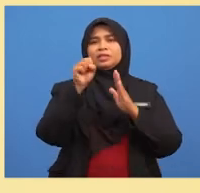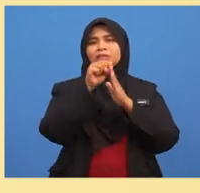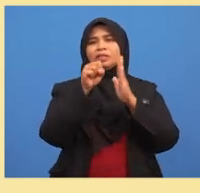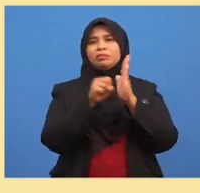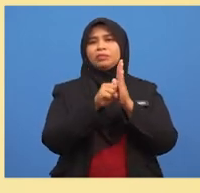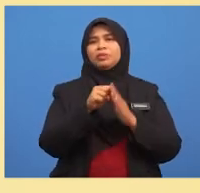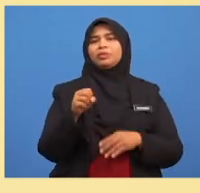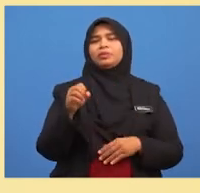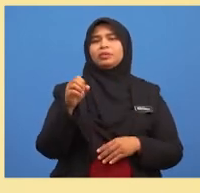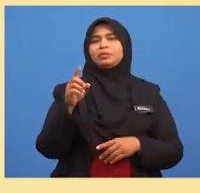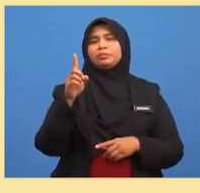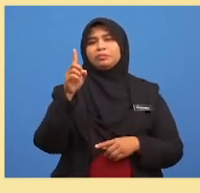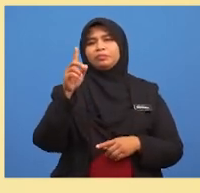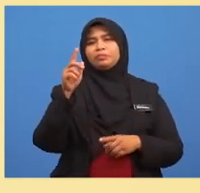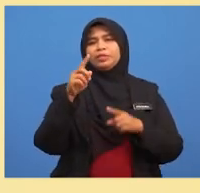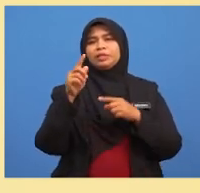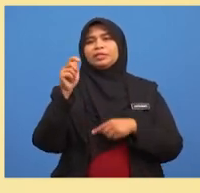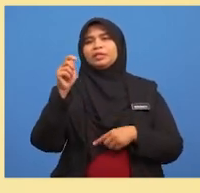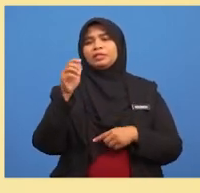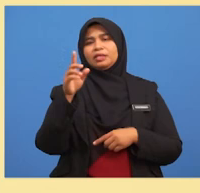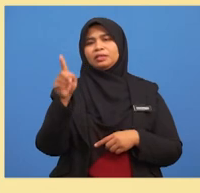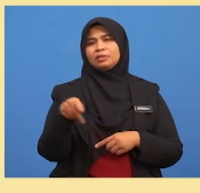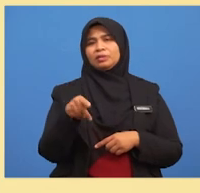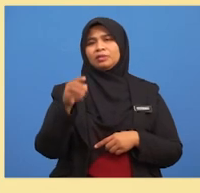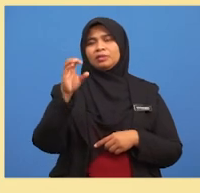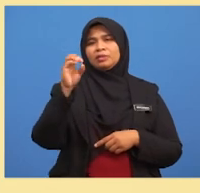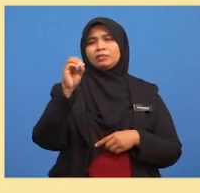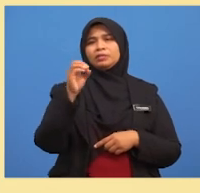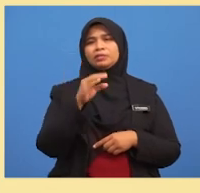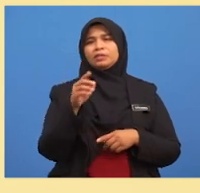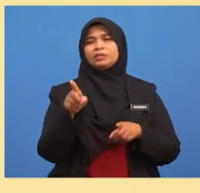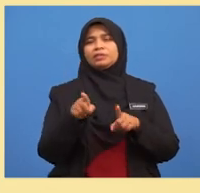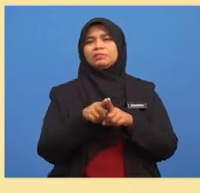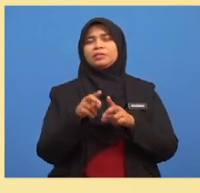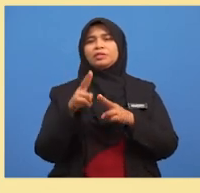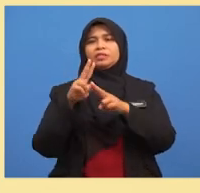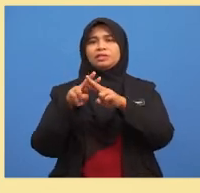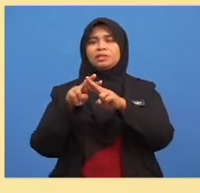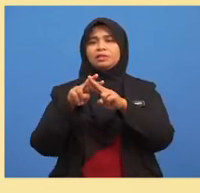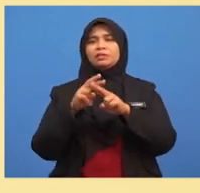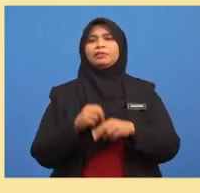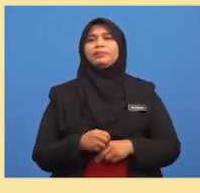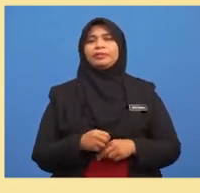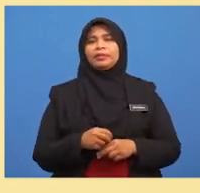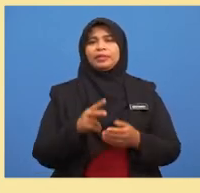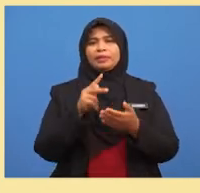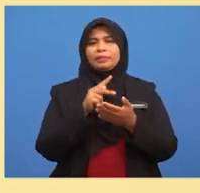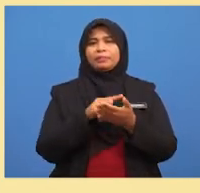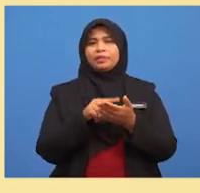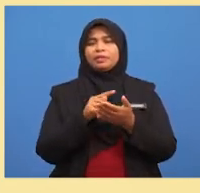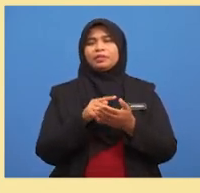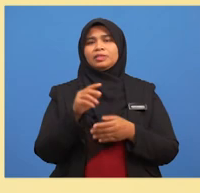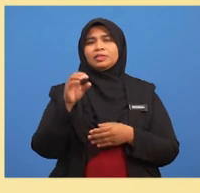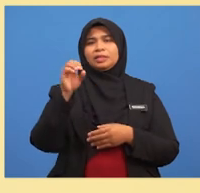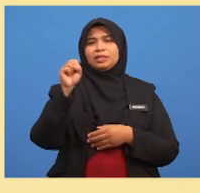Komah sifar Komah simbol pagar Bilangan sampel N dalam